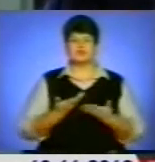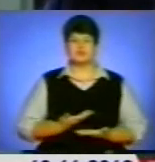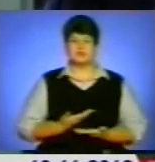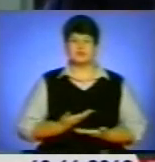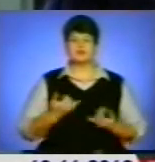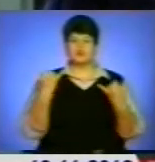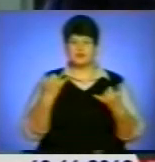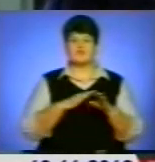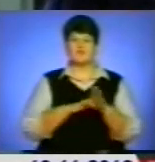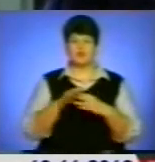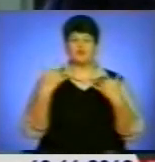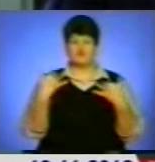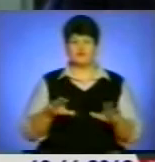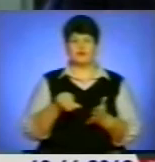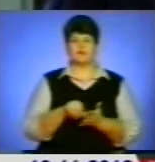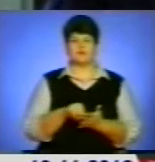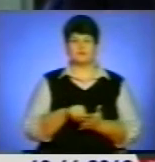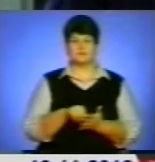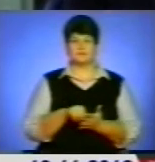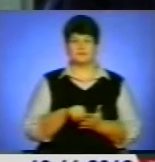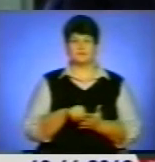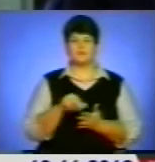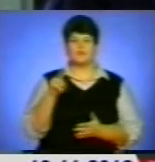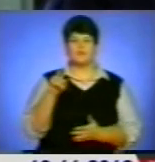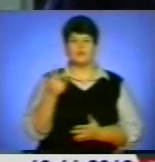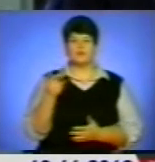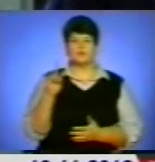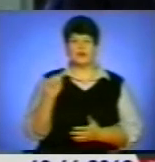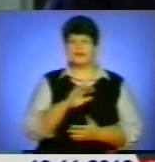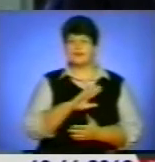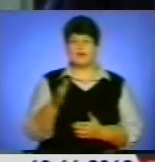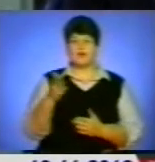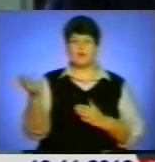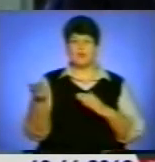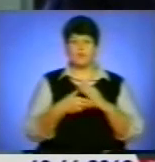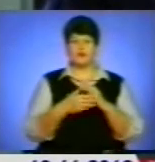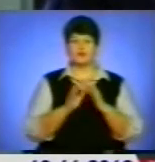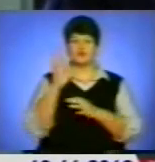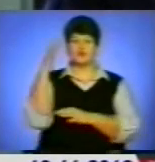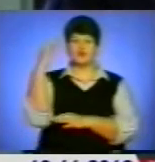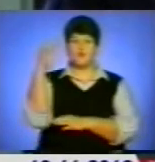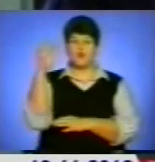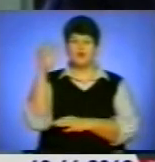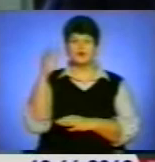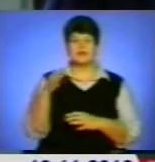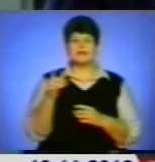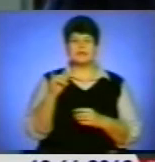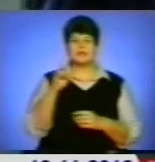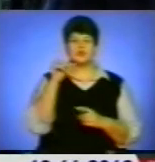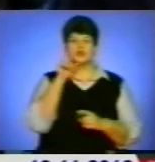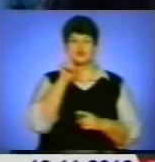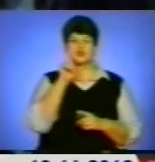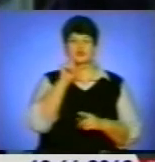виступила, по номерів «Край дороги не рубайте полю» і українську народну пісню «Соловійні ночі».